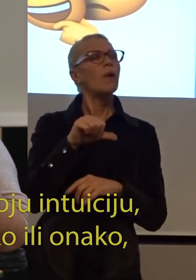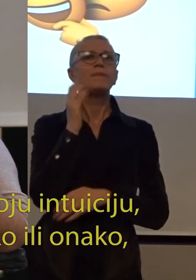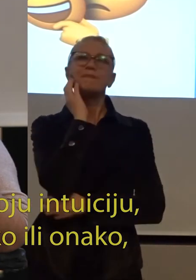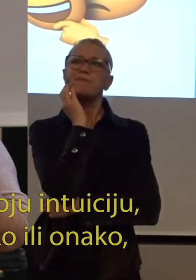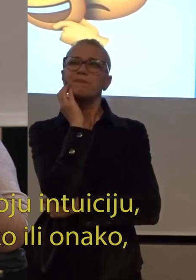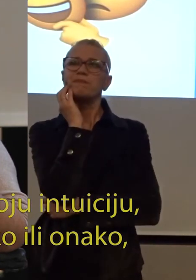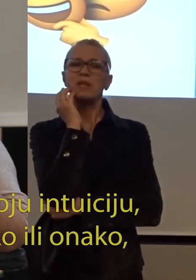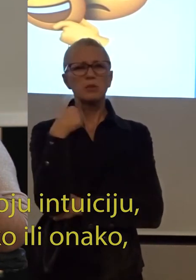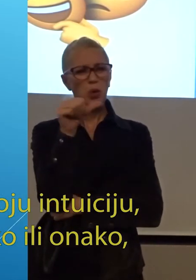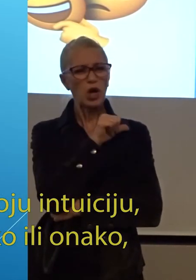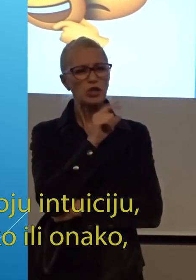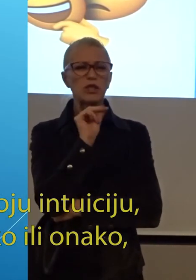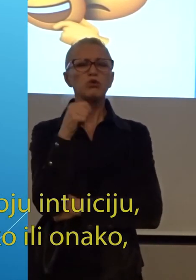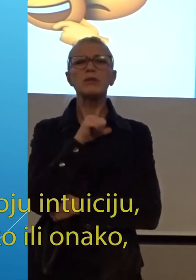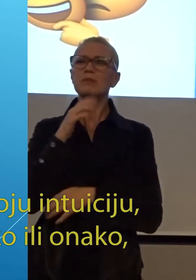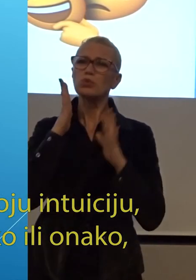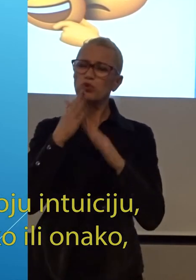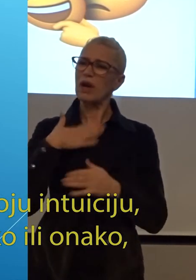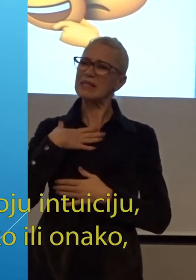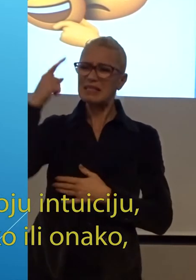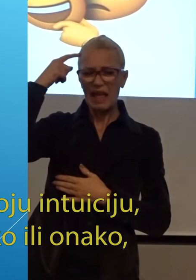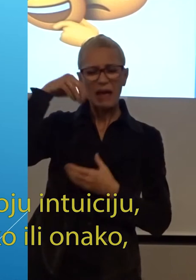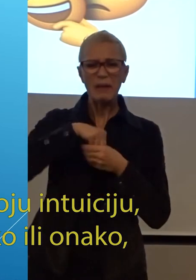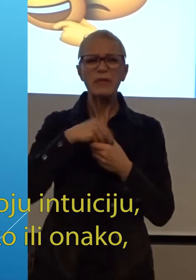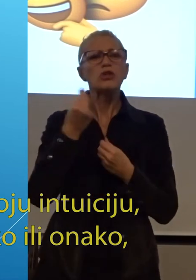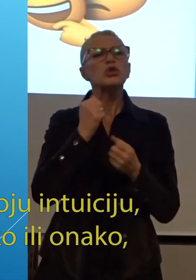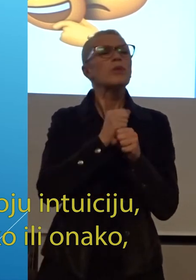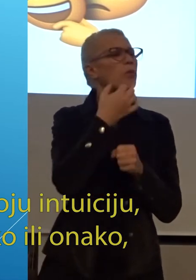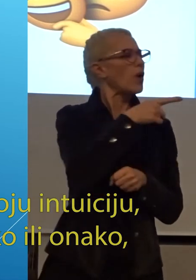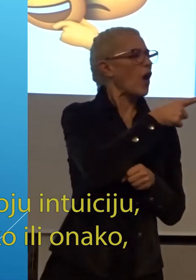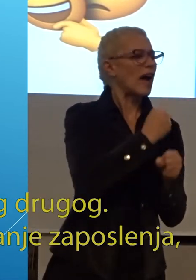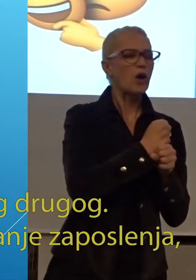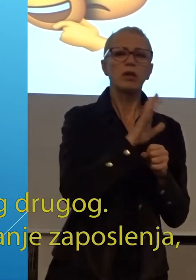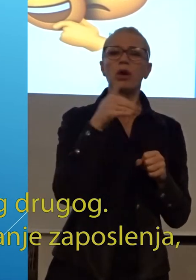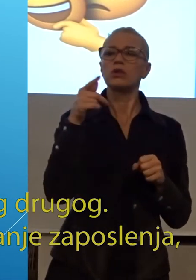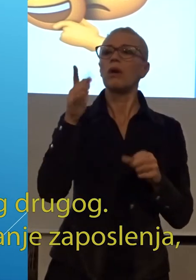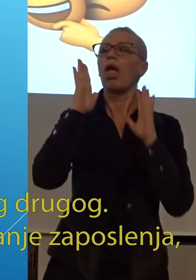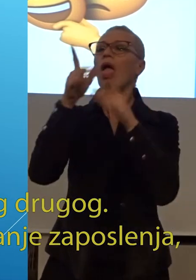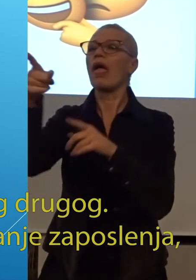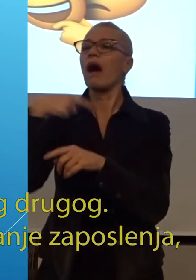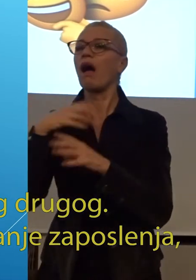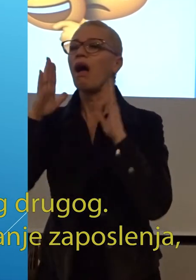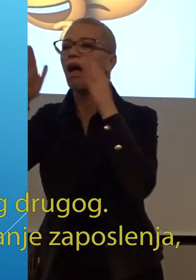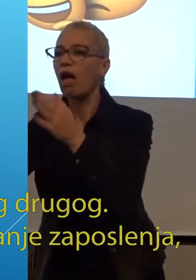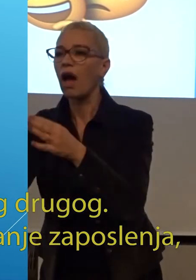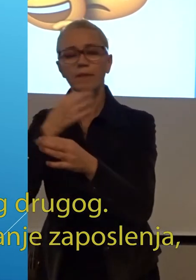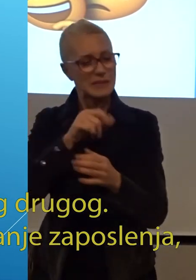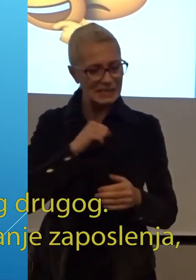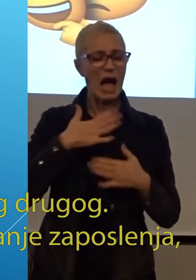bilo i zašto nisam poslušao svoju intuiciju, zašto nisam uradio ovako i onako nego sam slušao nekog drugog.